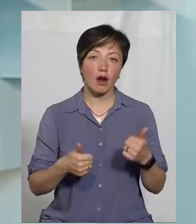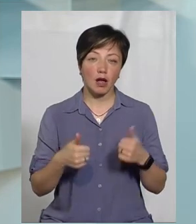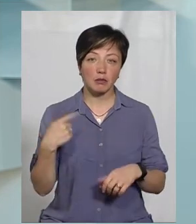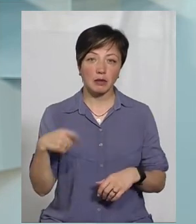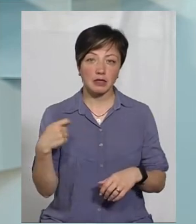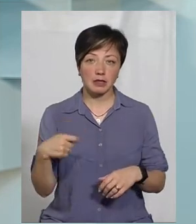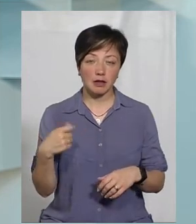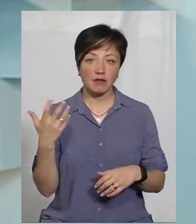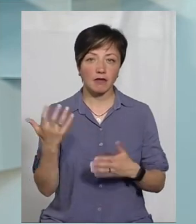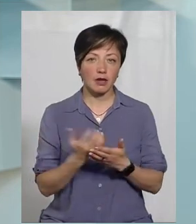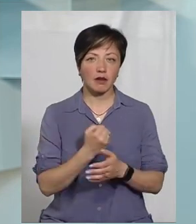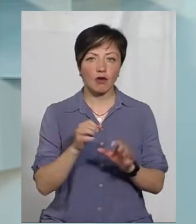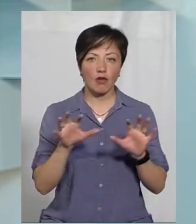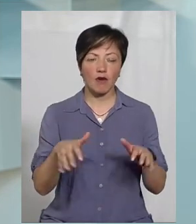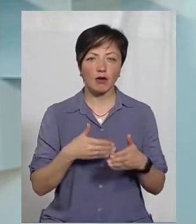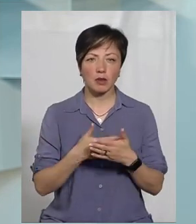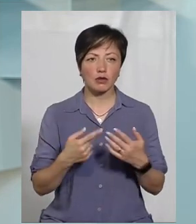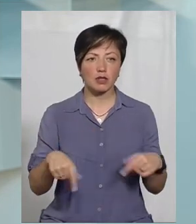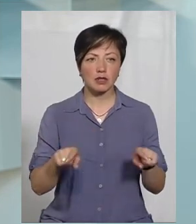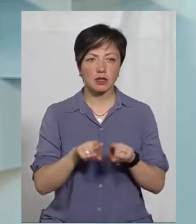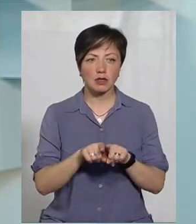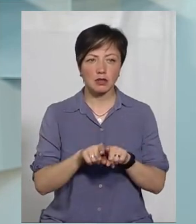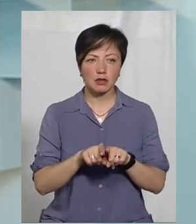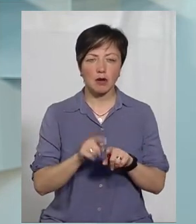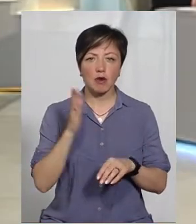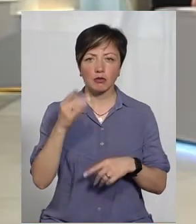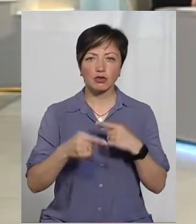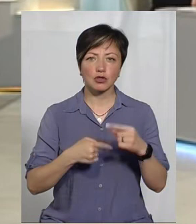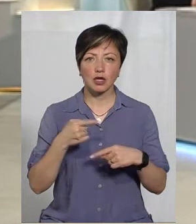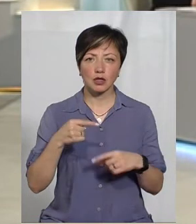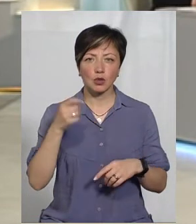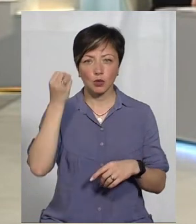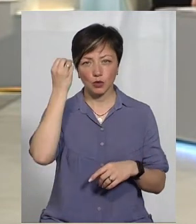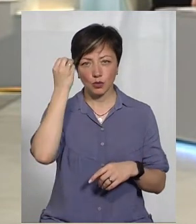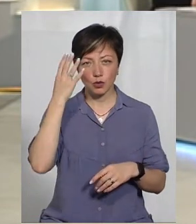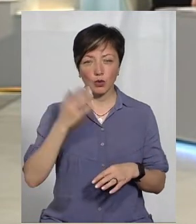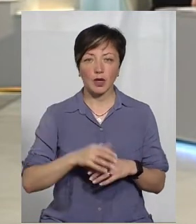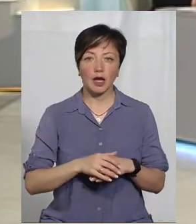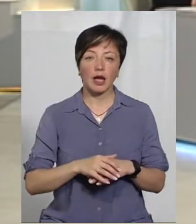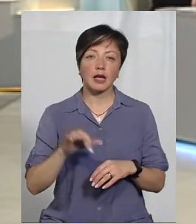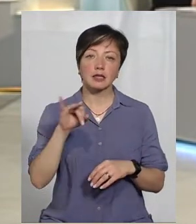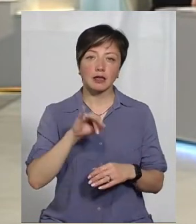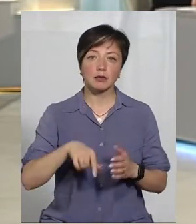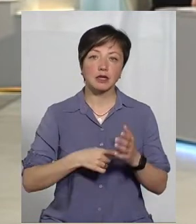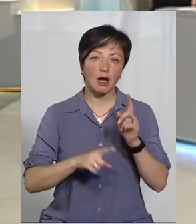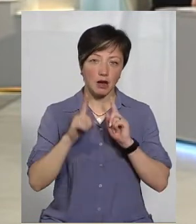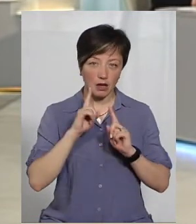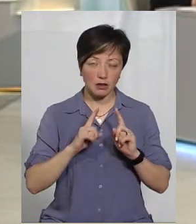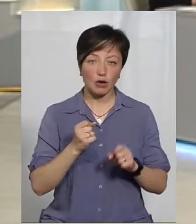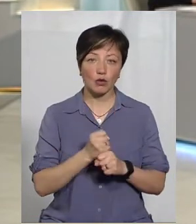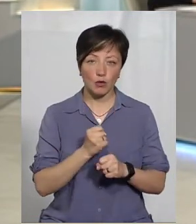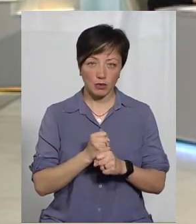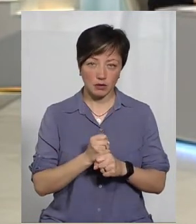президента, виграв тоді його голова громадської організації майбутнє через культуру Донис Монастирський. Тобто Ізяславська міська рада, вона